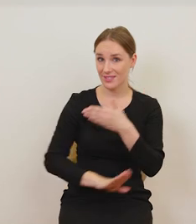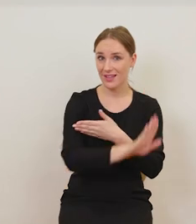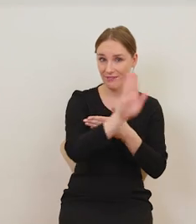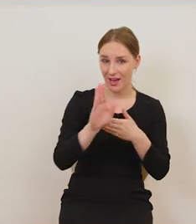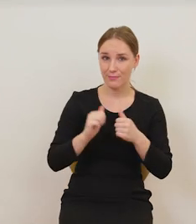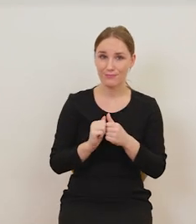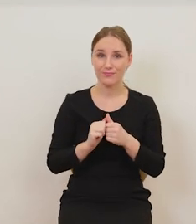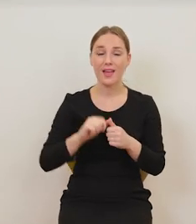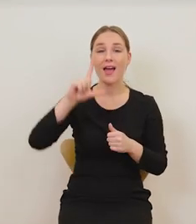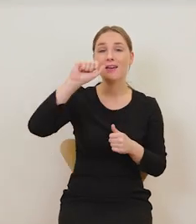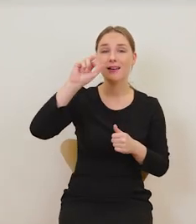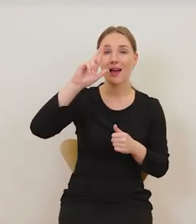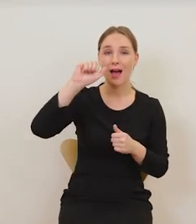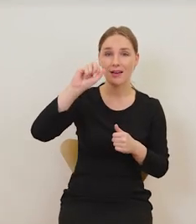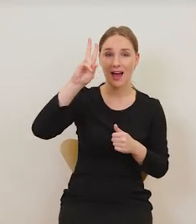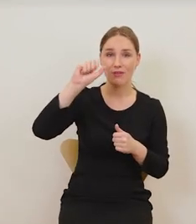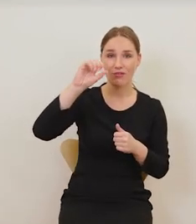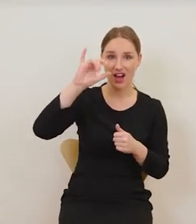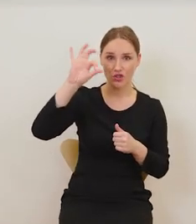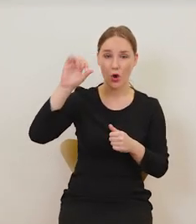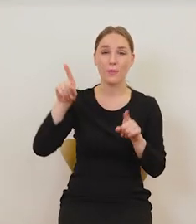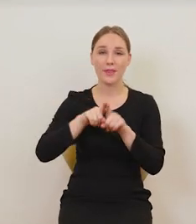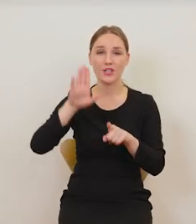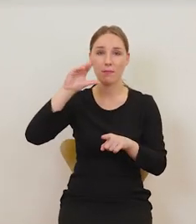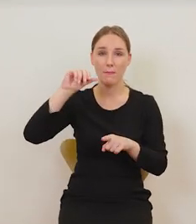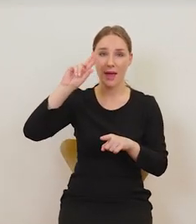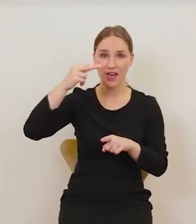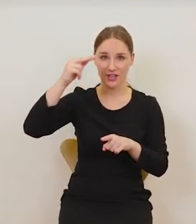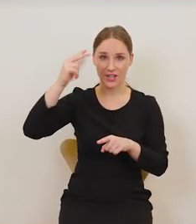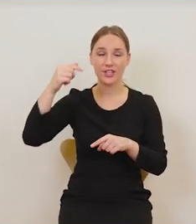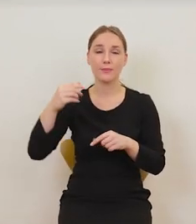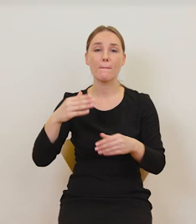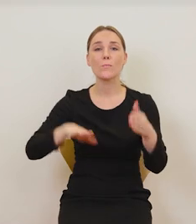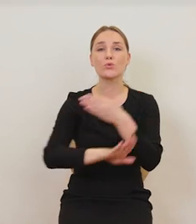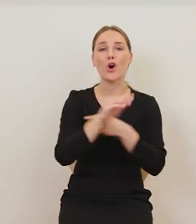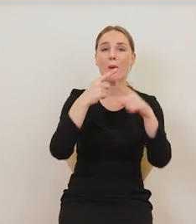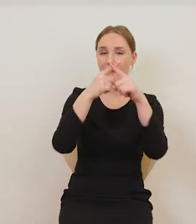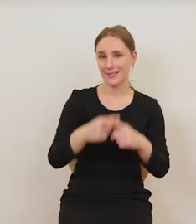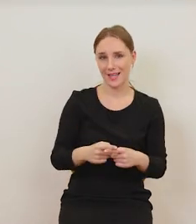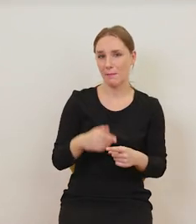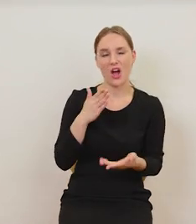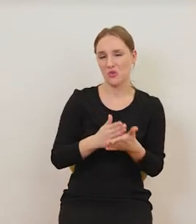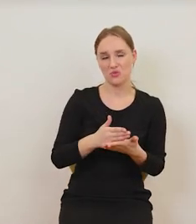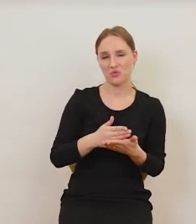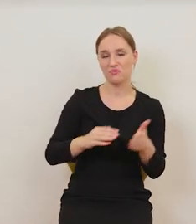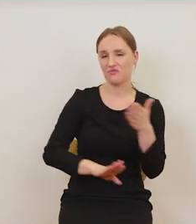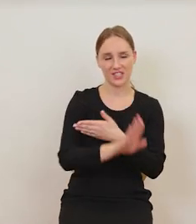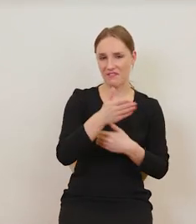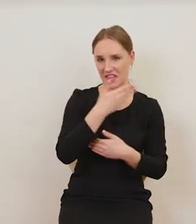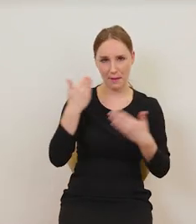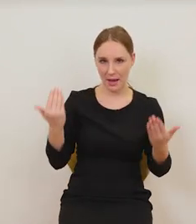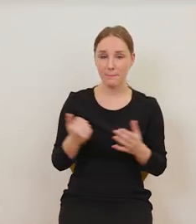wystawa Caravaggio i Bernini w Rijks Muzeum w Amsterdamie. No ale już jej nie ma. Natomiast